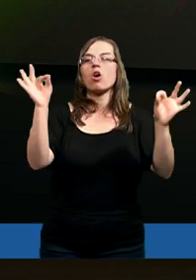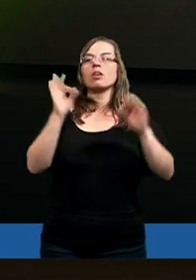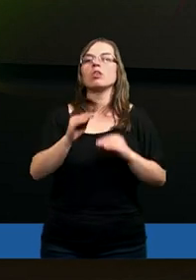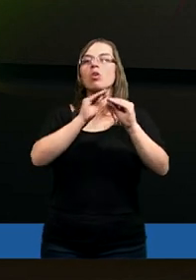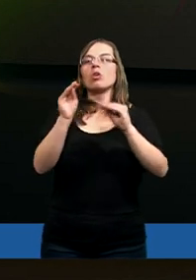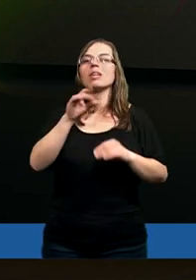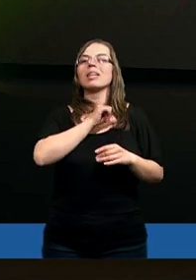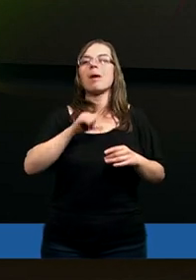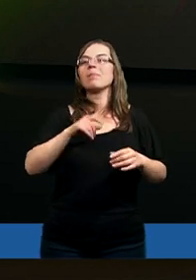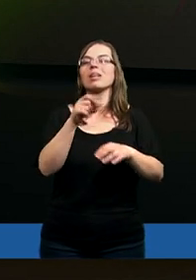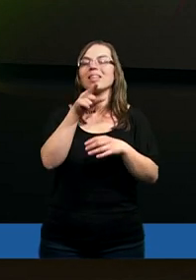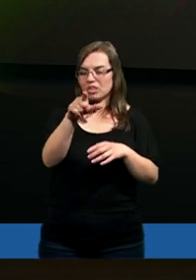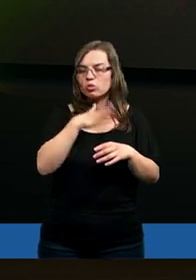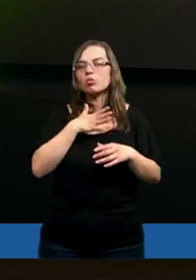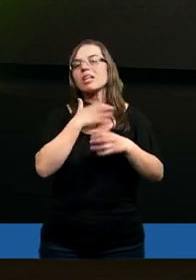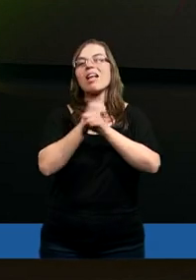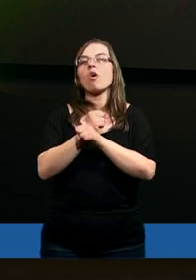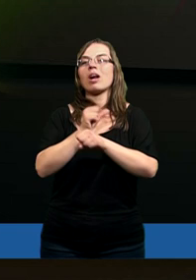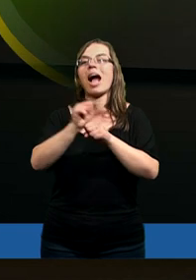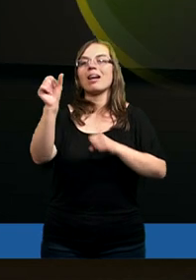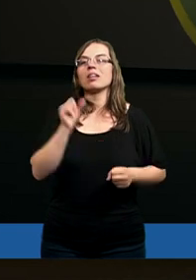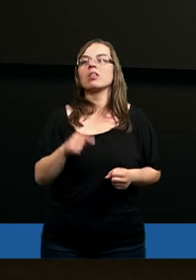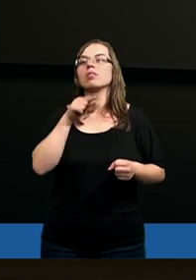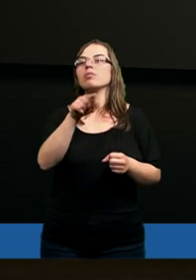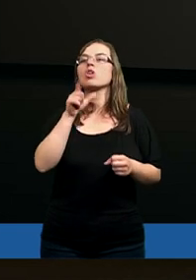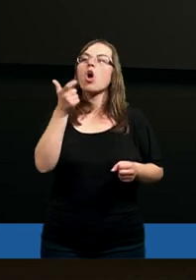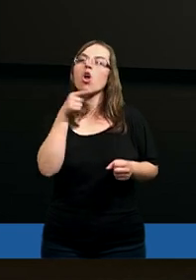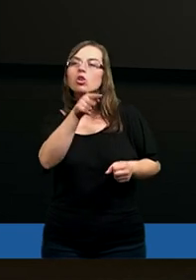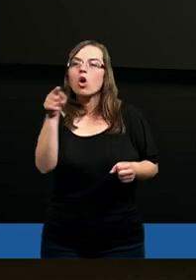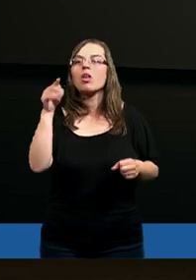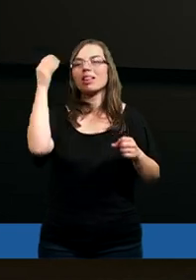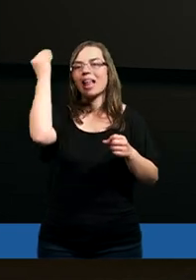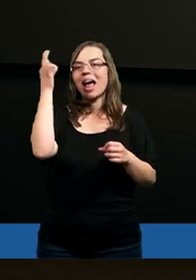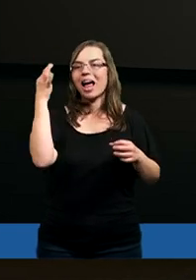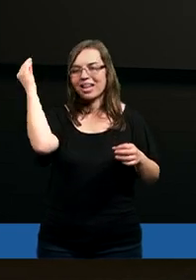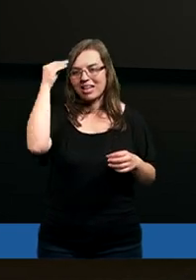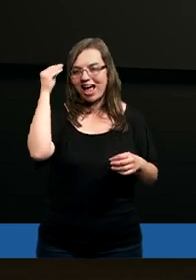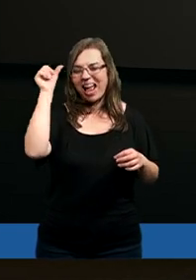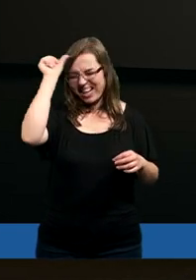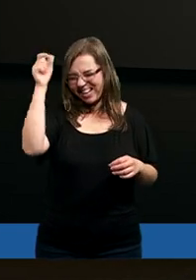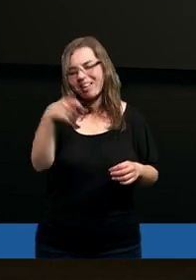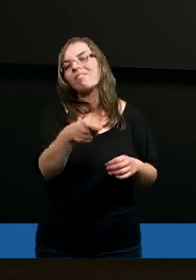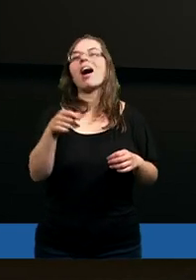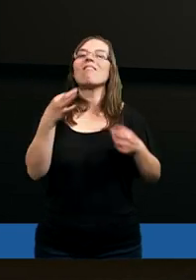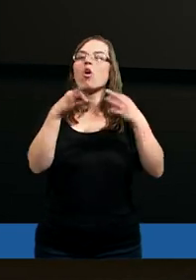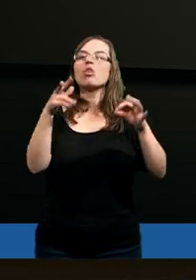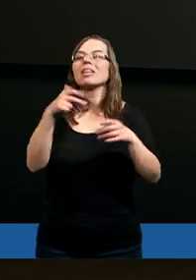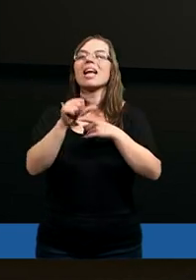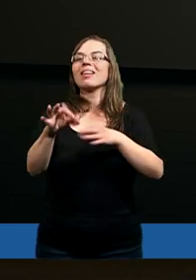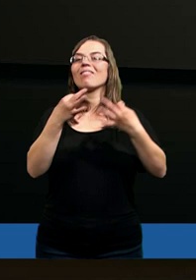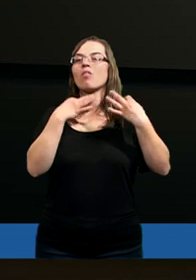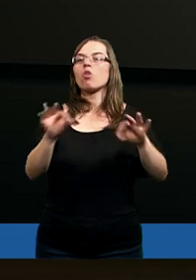wolność, chociaż sami są niewolnikami zguby. Więc to, co on nazywa wolnością, nie jest wolnością.